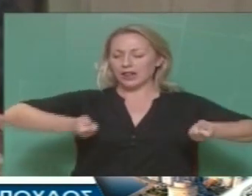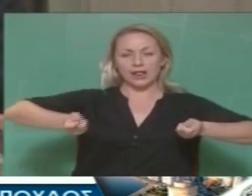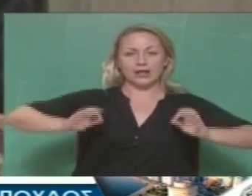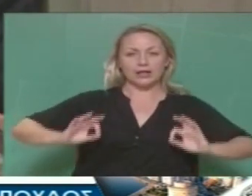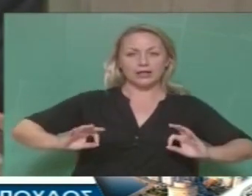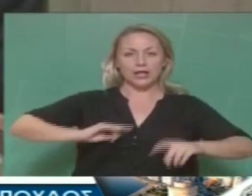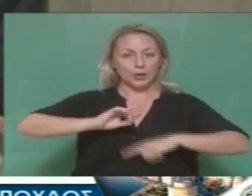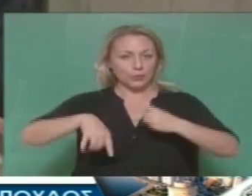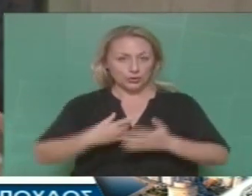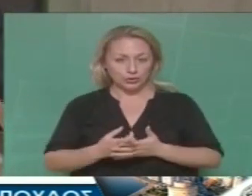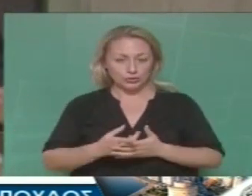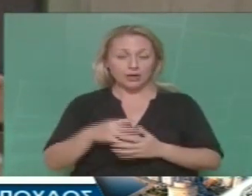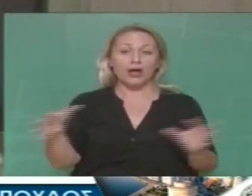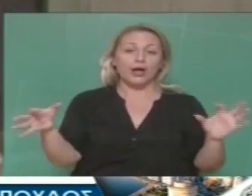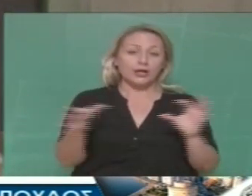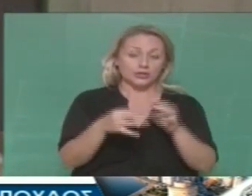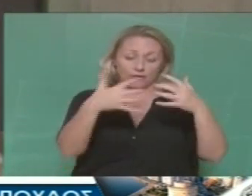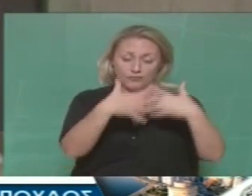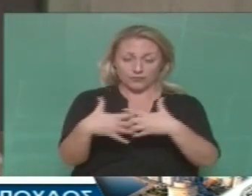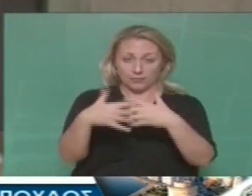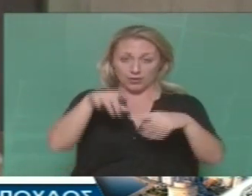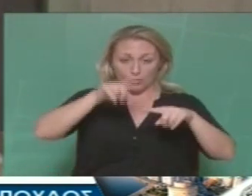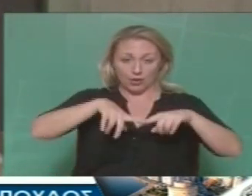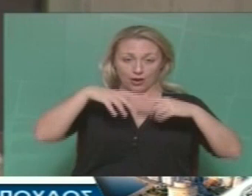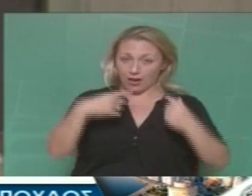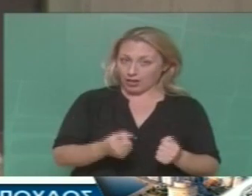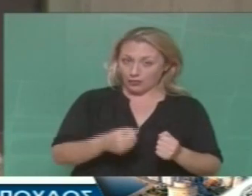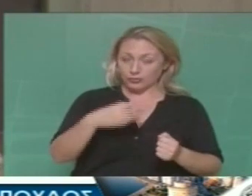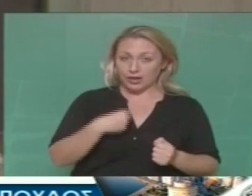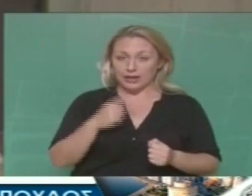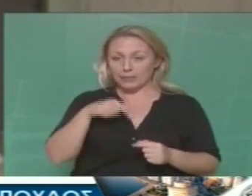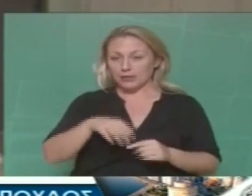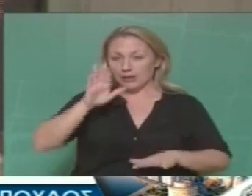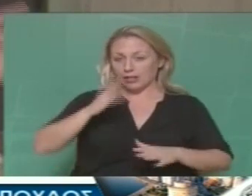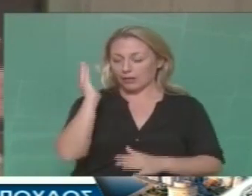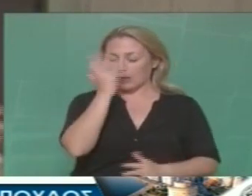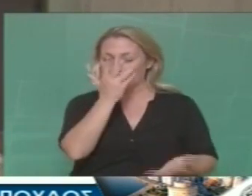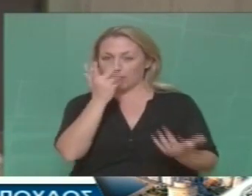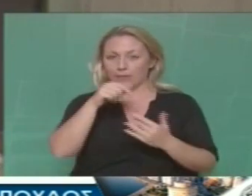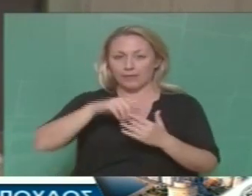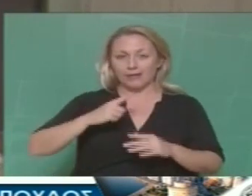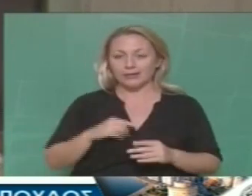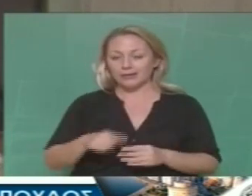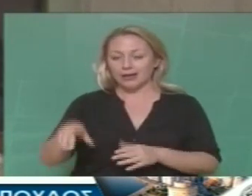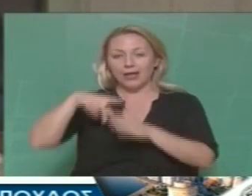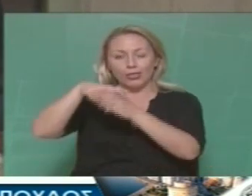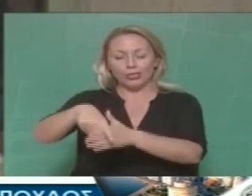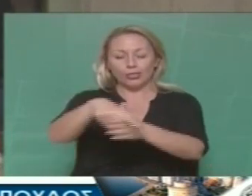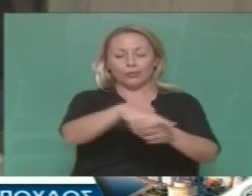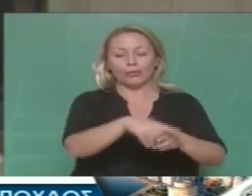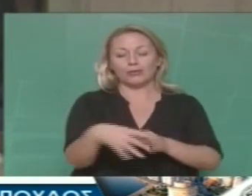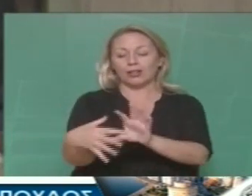Προφανώς κυβερνάει ο ΣΥΔΑΣ Βιομηχάνων, με τα πολλά προσωπία τα οποία μπορεί να πάρει και με τους πολλούς υπηρέτες που έχει στην πολιτική σκηνή.